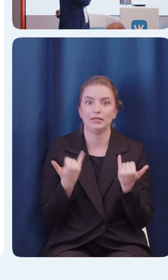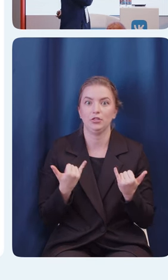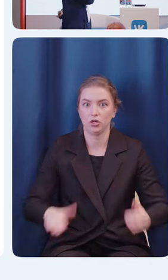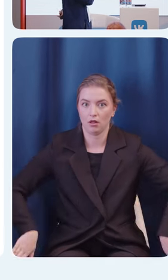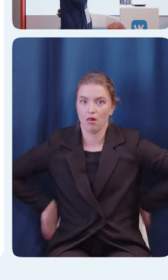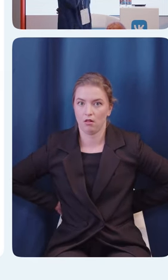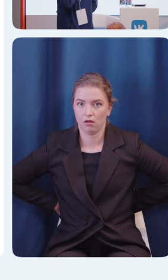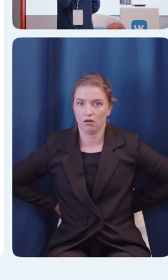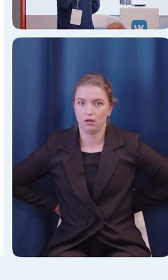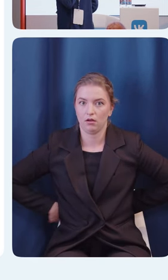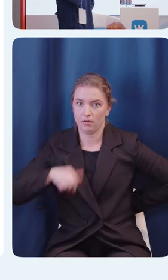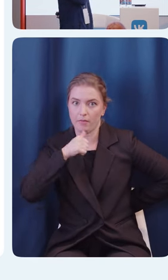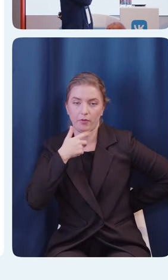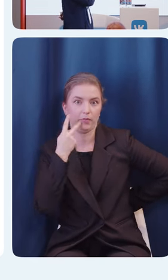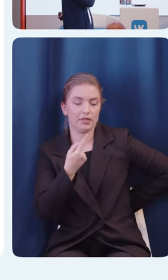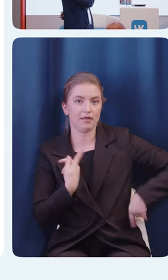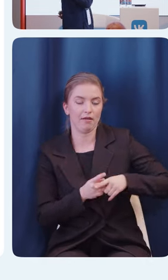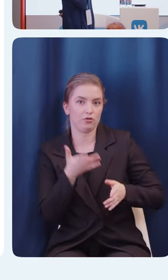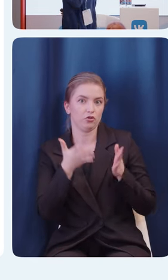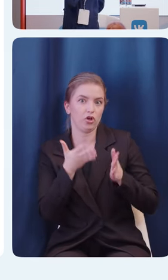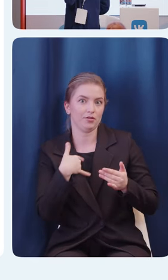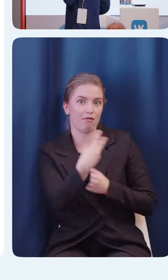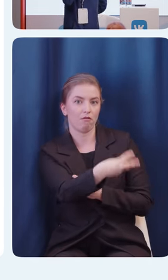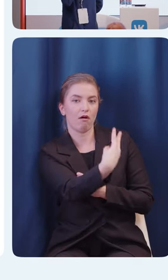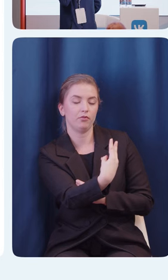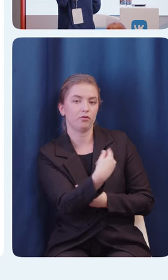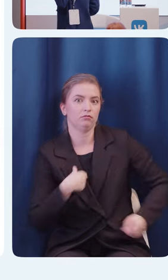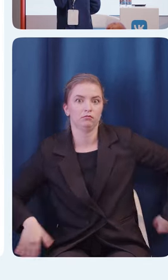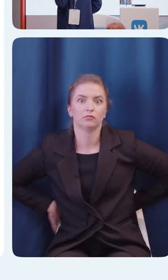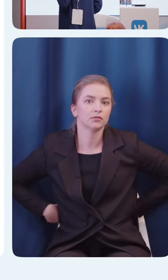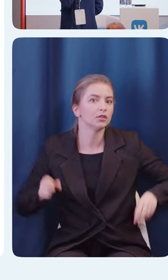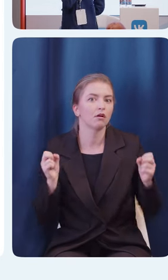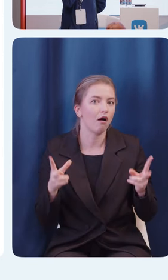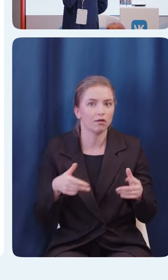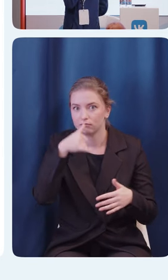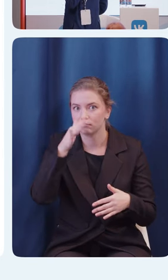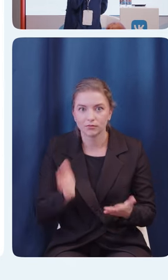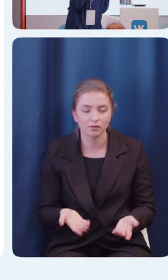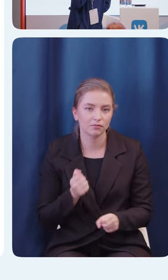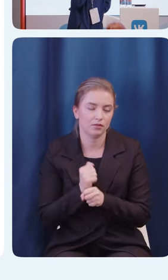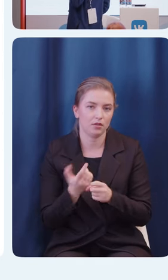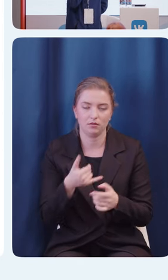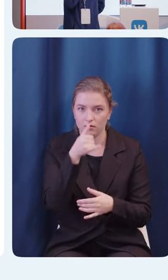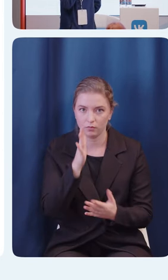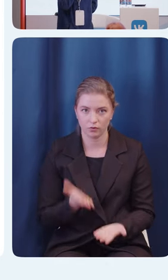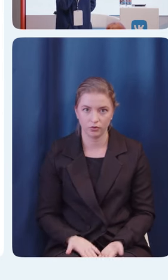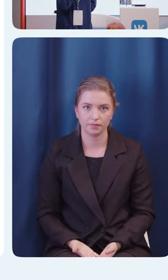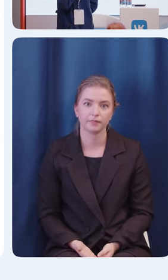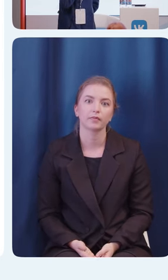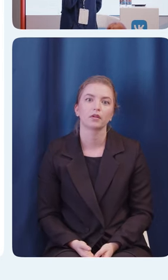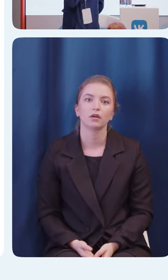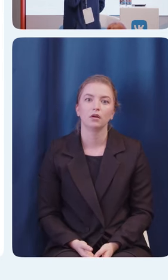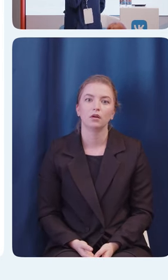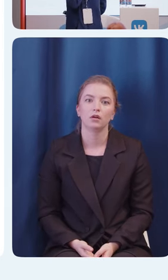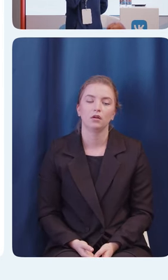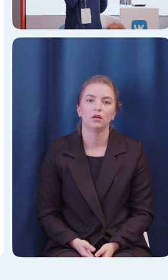показать этот жест на камеру, то у вас вряд ли, собственно, получится это сделать. Вот